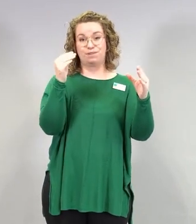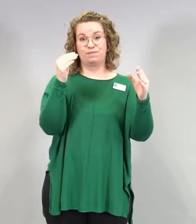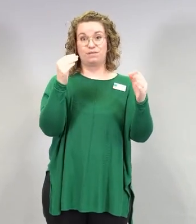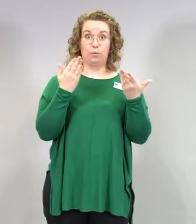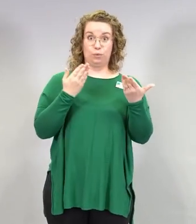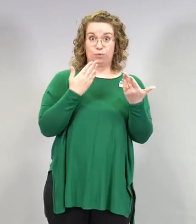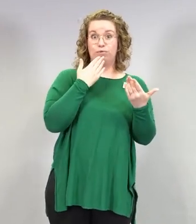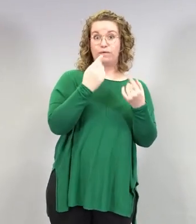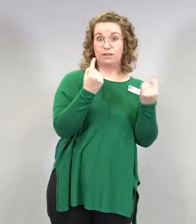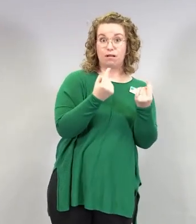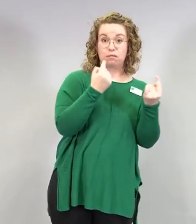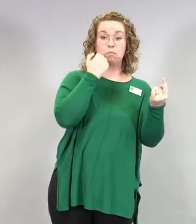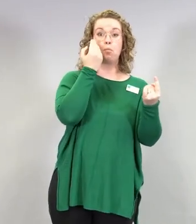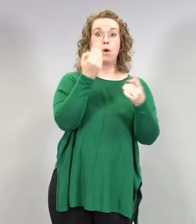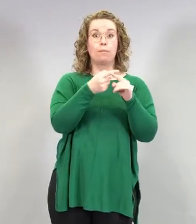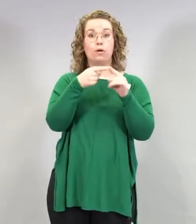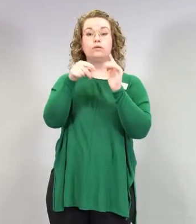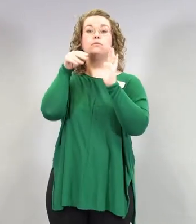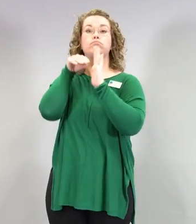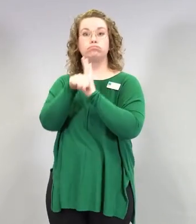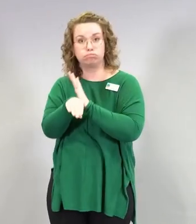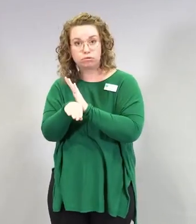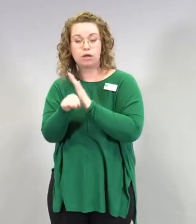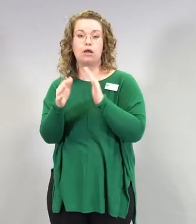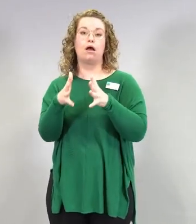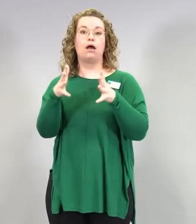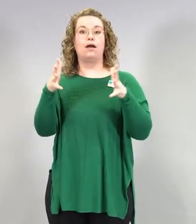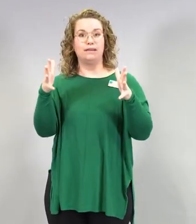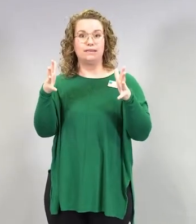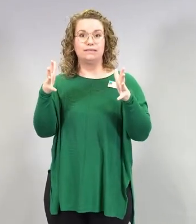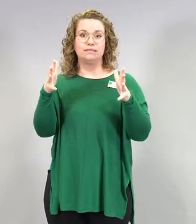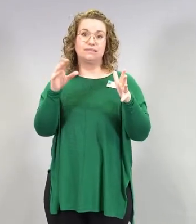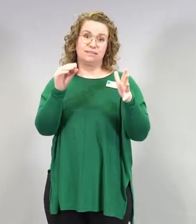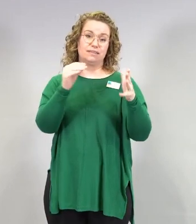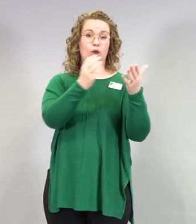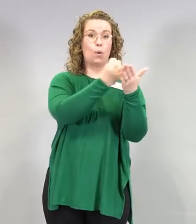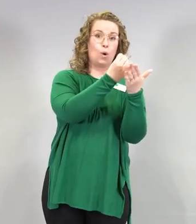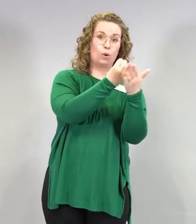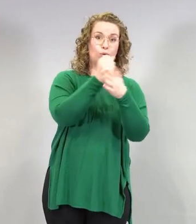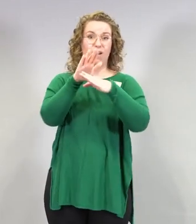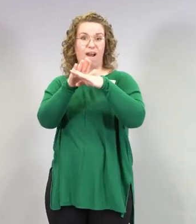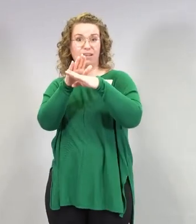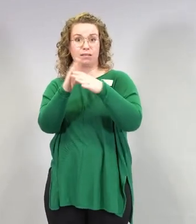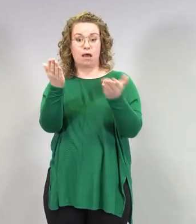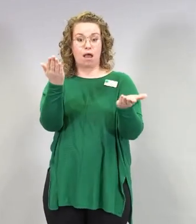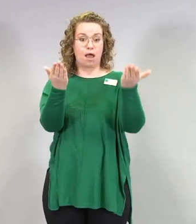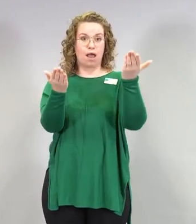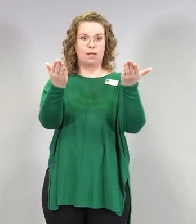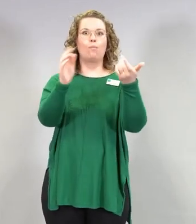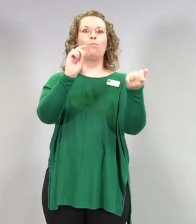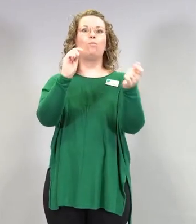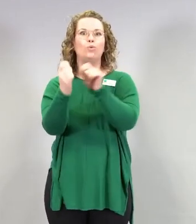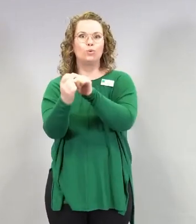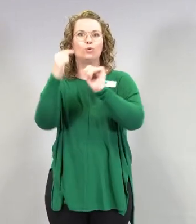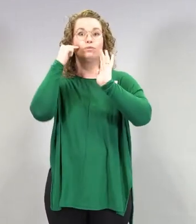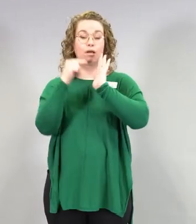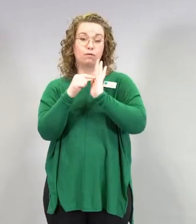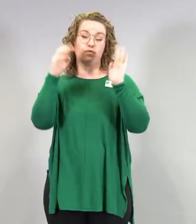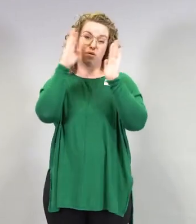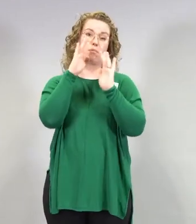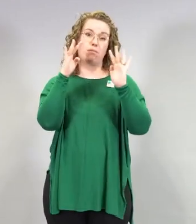tietysti tuo hyöty-haittasuhde ilman muuta siitä parani. Silloin voitaisiin uudestaan miettiä, että onko se 65